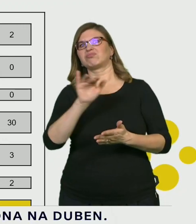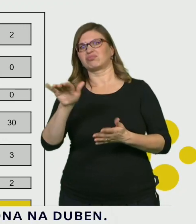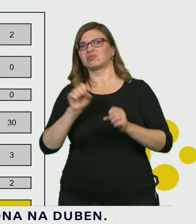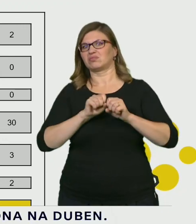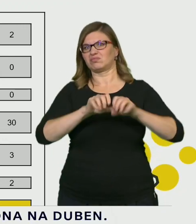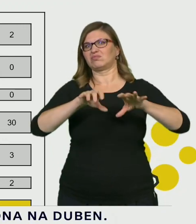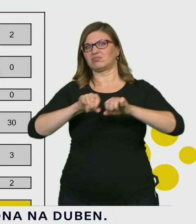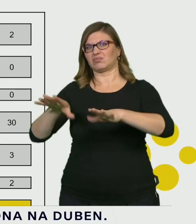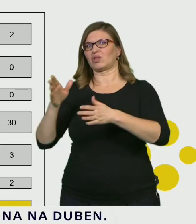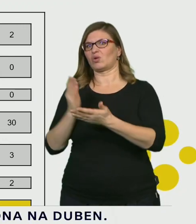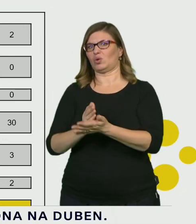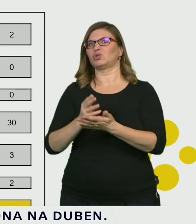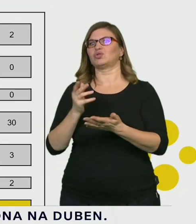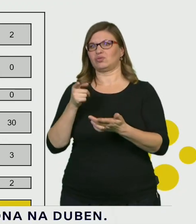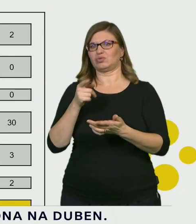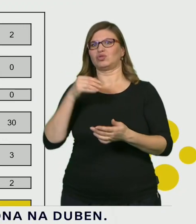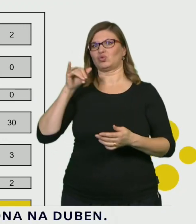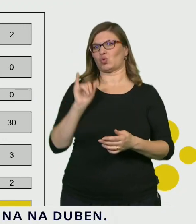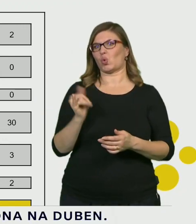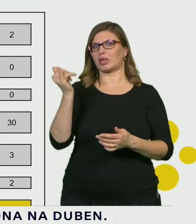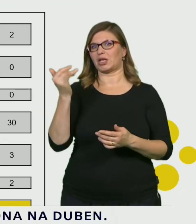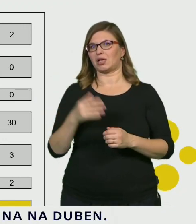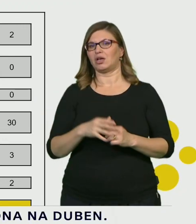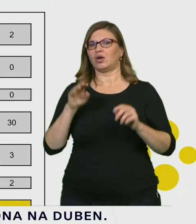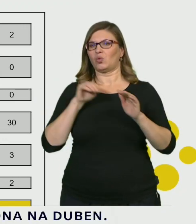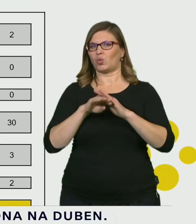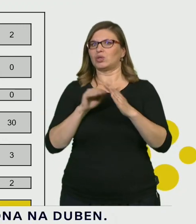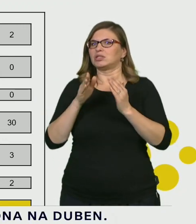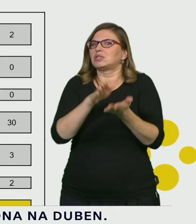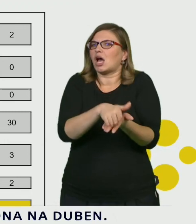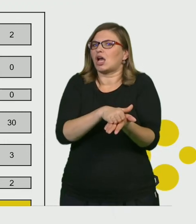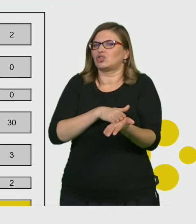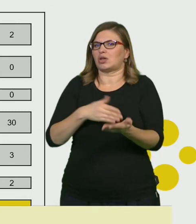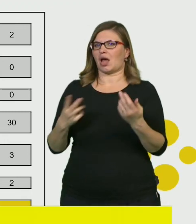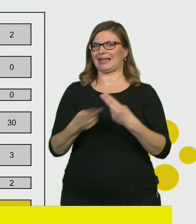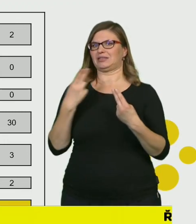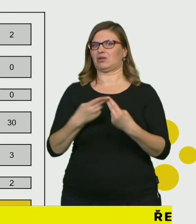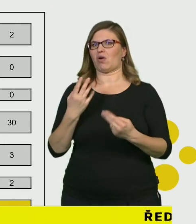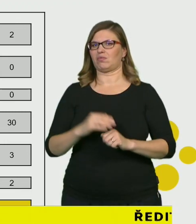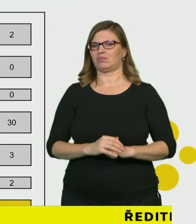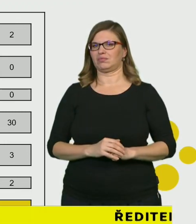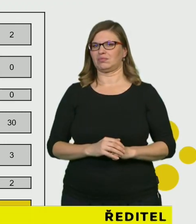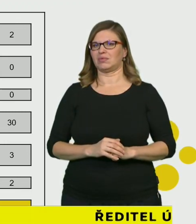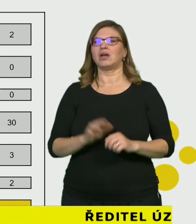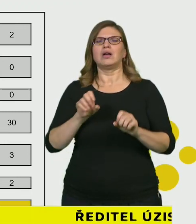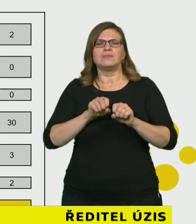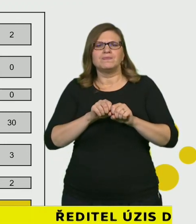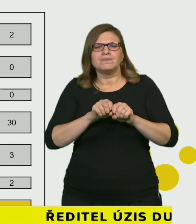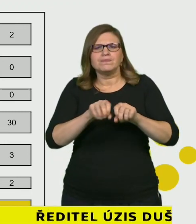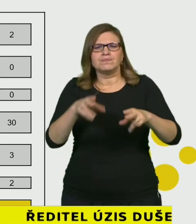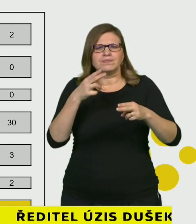se začali blížit do střední oblasti rizika, protože sice byl stále malý počet pozitivně